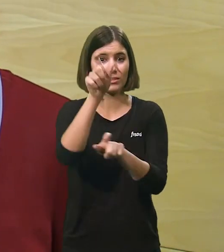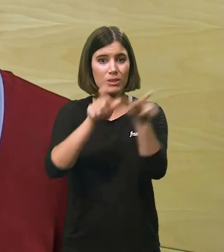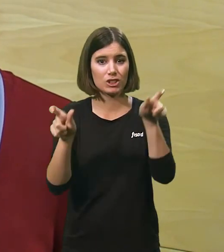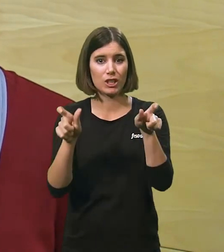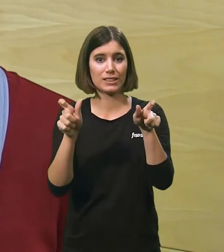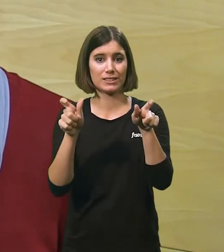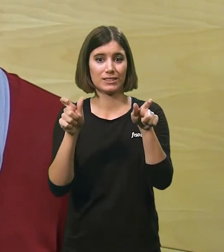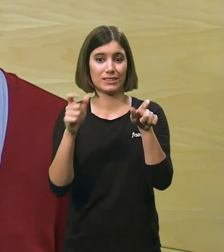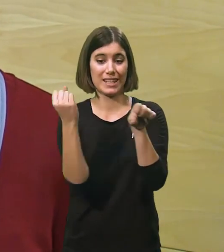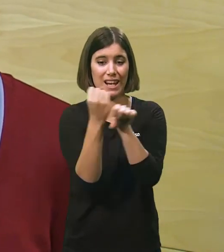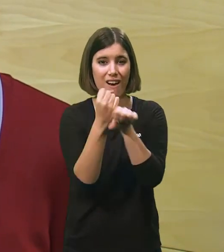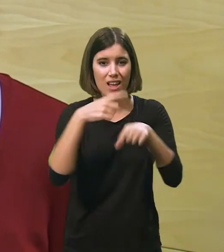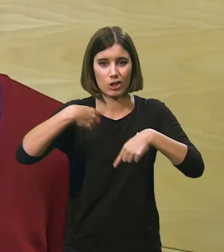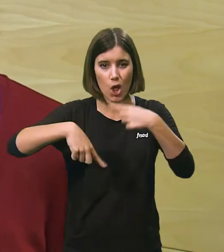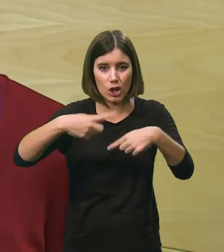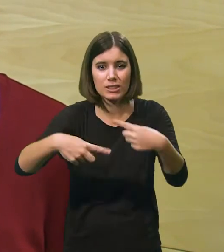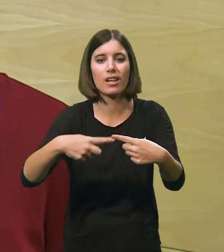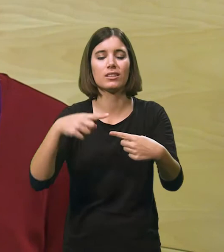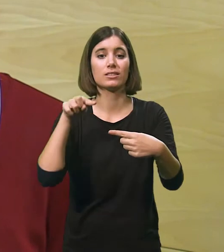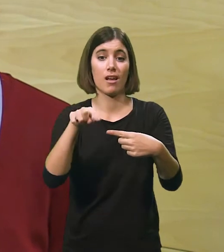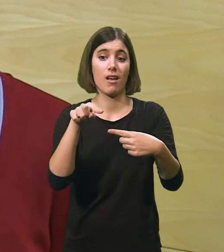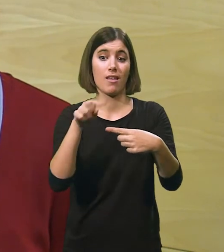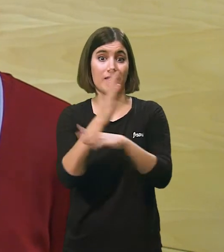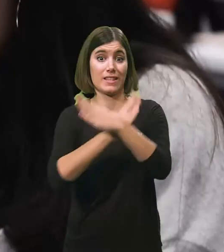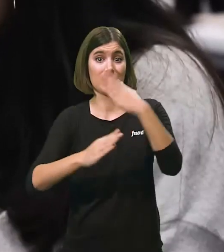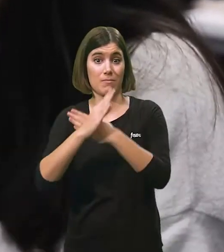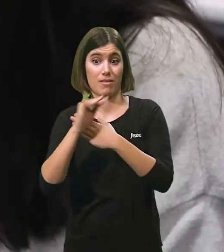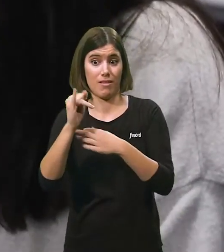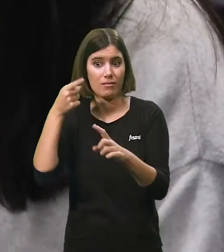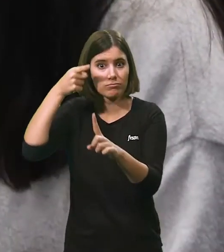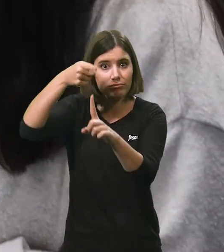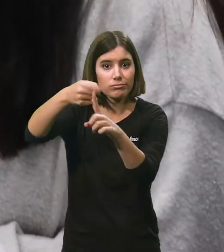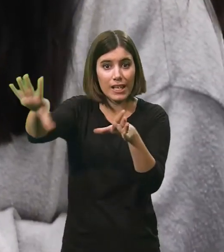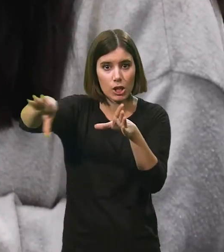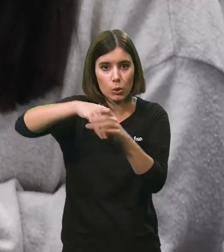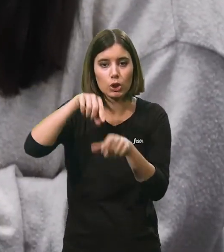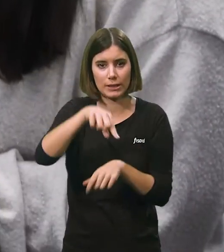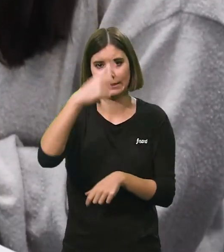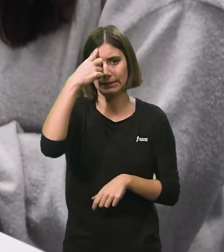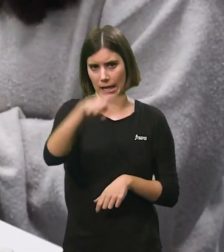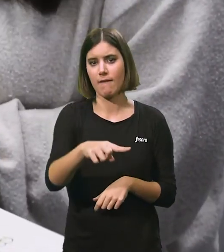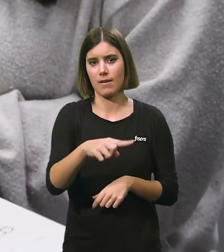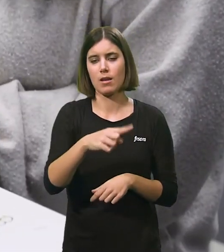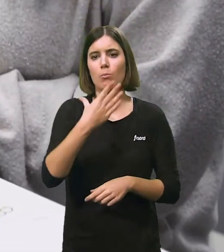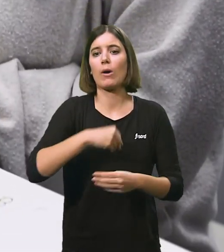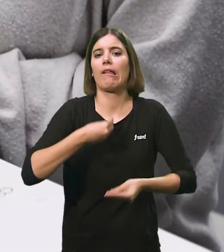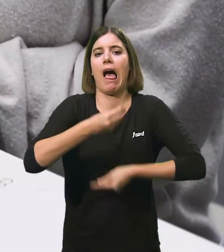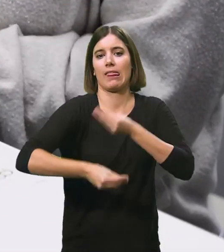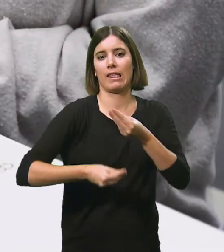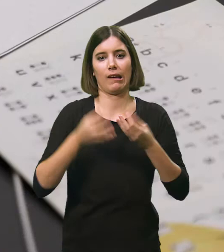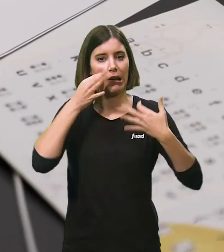sols totes les persones que estan treballant dia a dia amb aquest objectiu de la inclusió